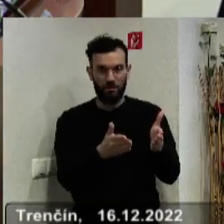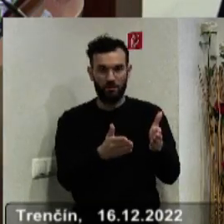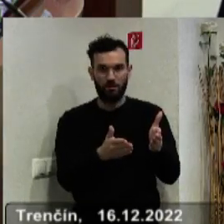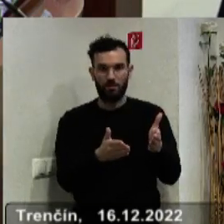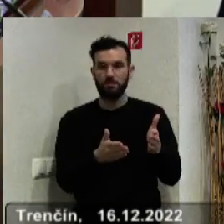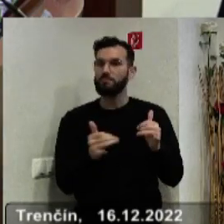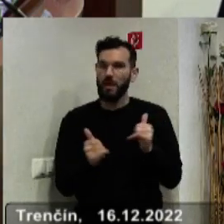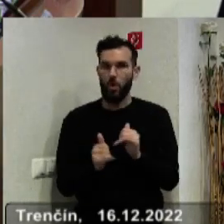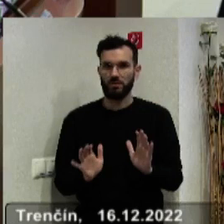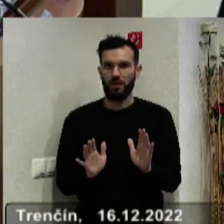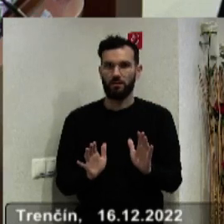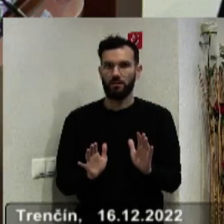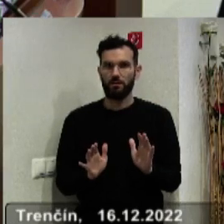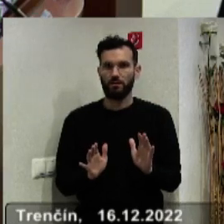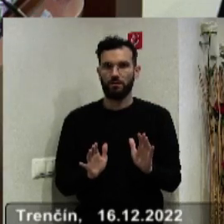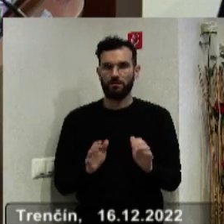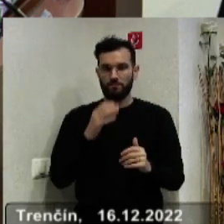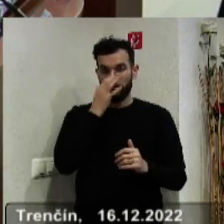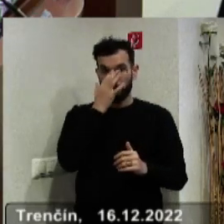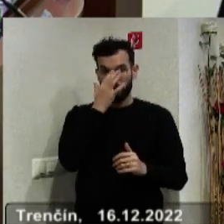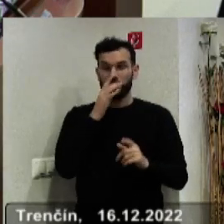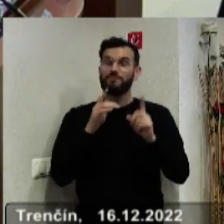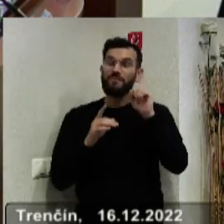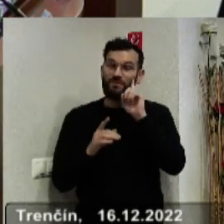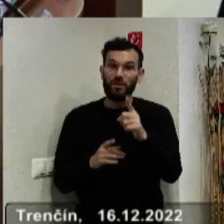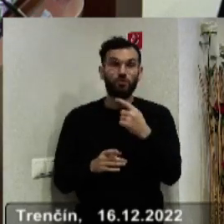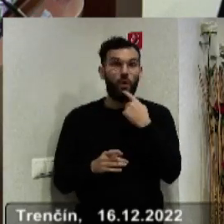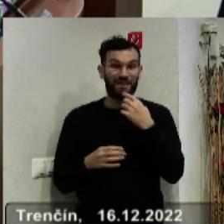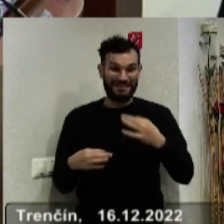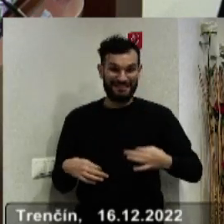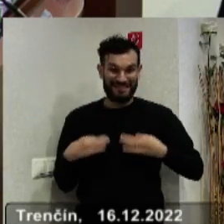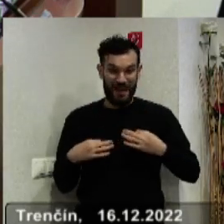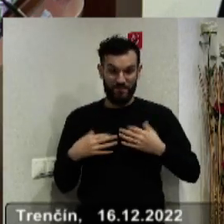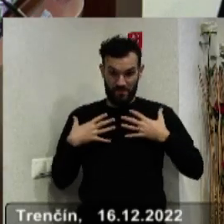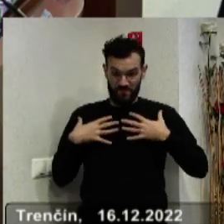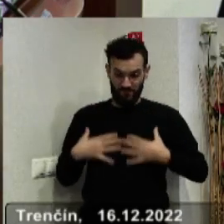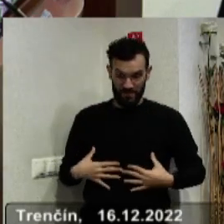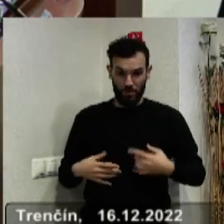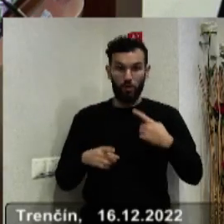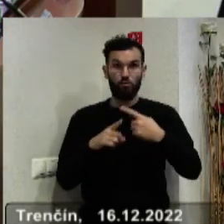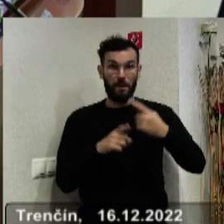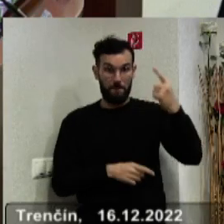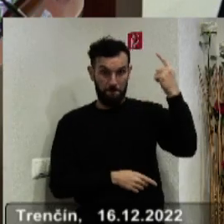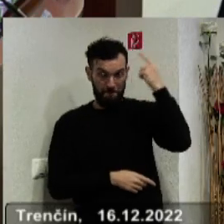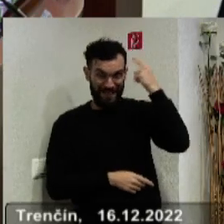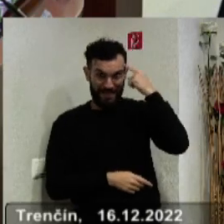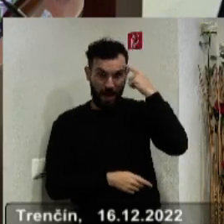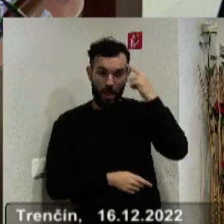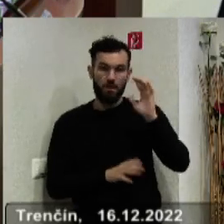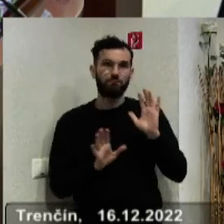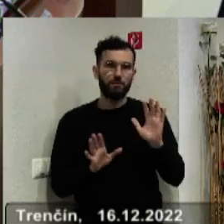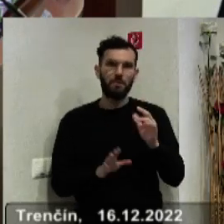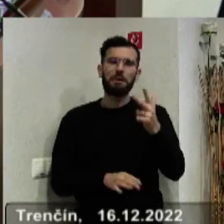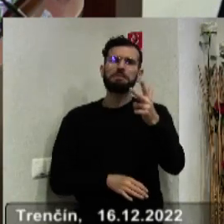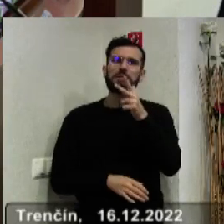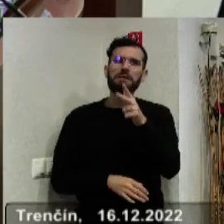ako sa cítia. Zdravý mentálne aj fyzicky dobre koncipovaný mladý človek tri dní